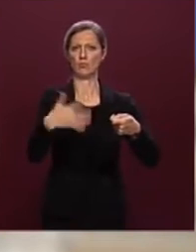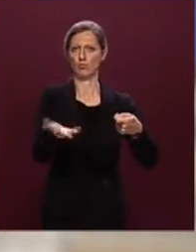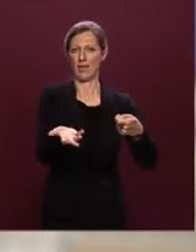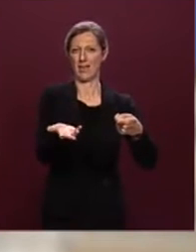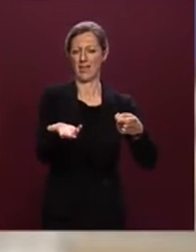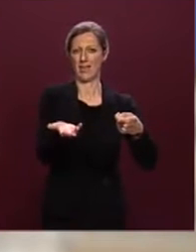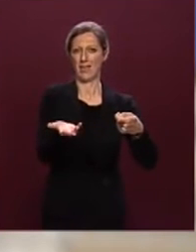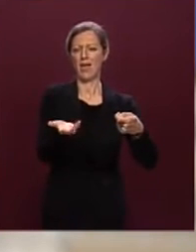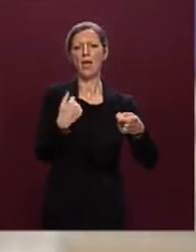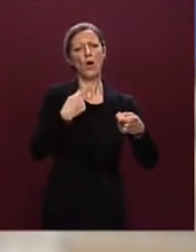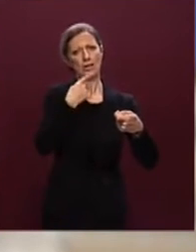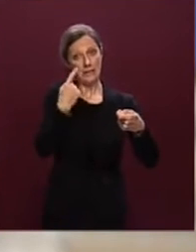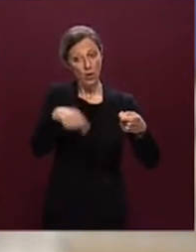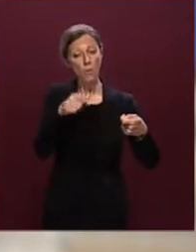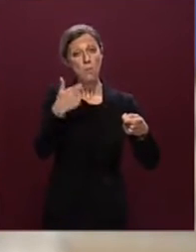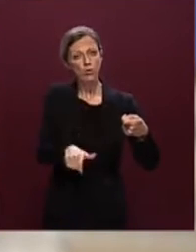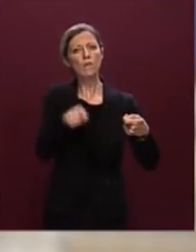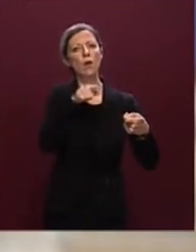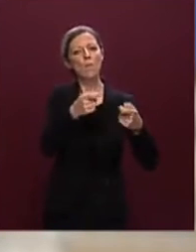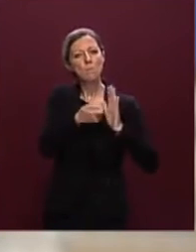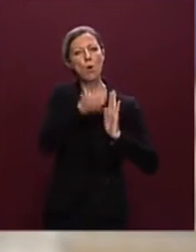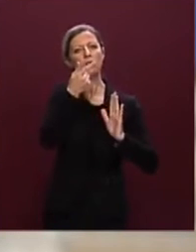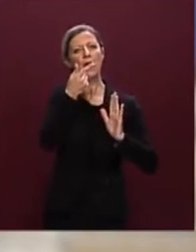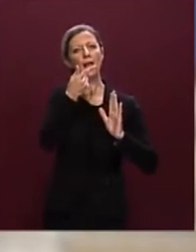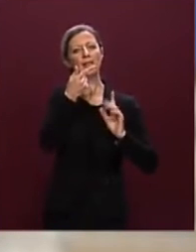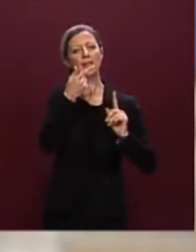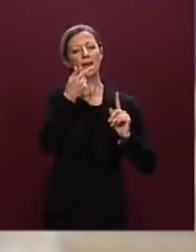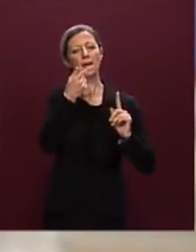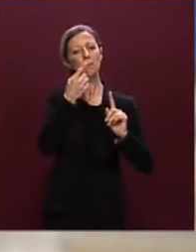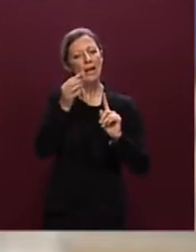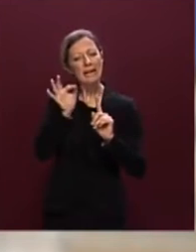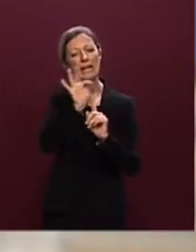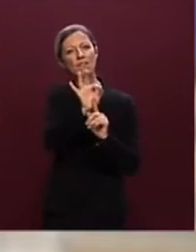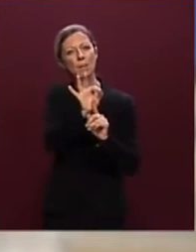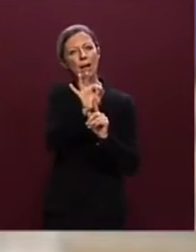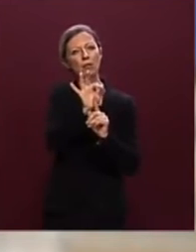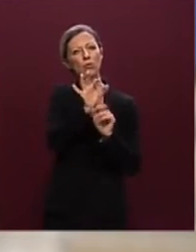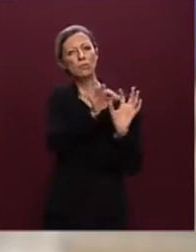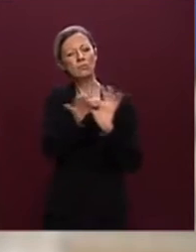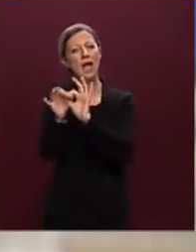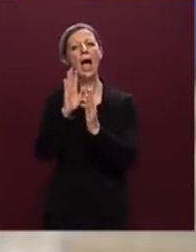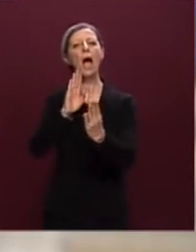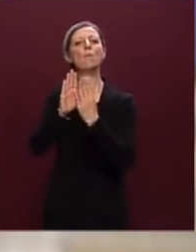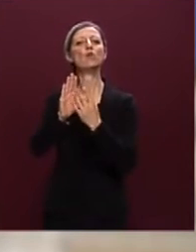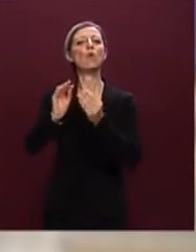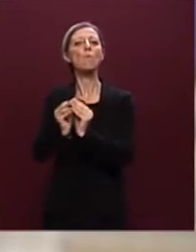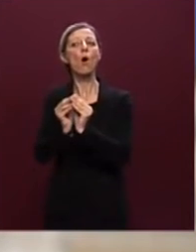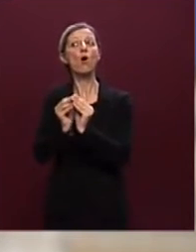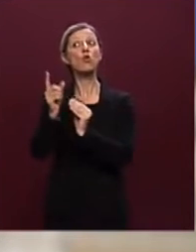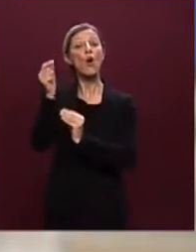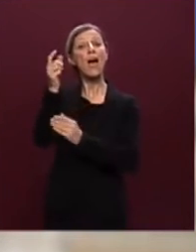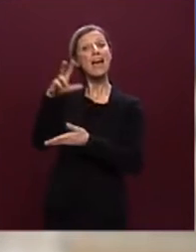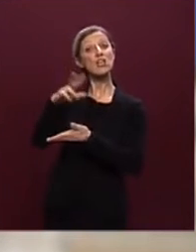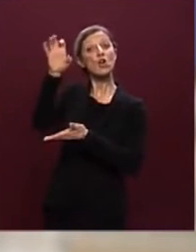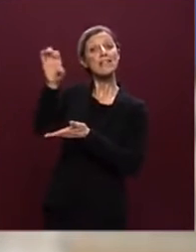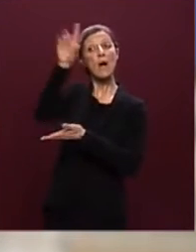perché penso che sia un elemento di riferimento rispetto all'approccio che dovremmo avere sulle modalità di utilizzo delle risorse europee, tanto della